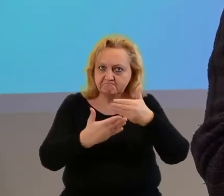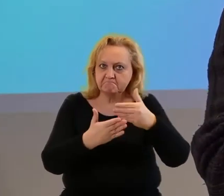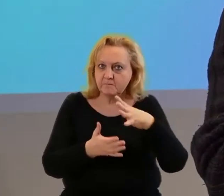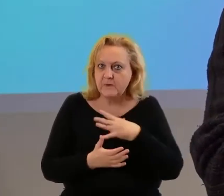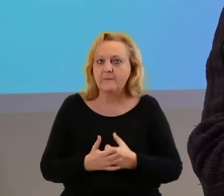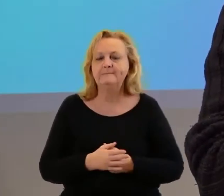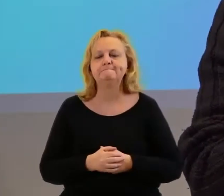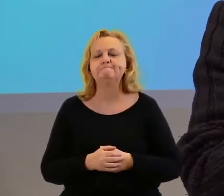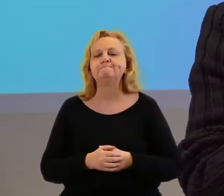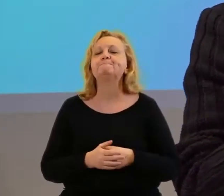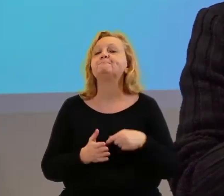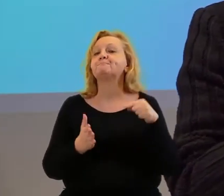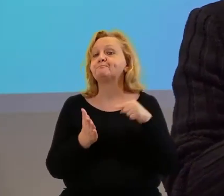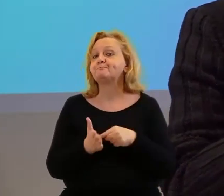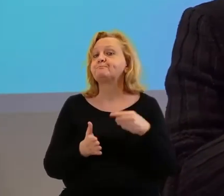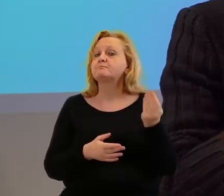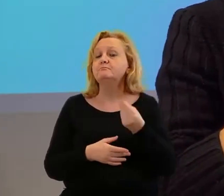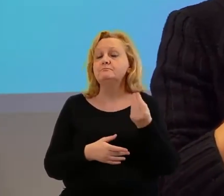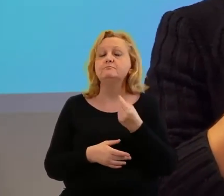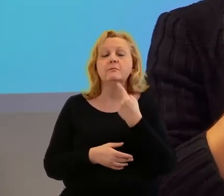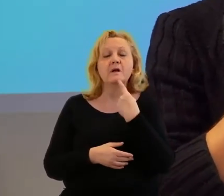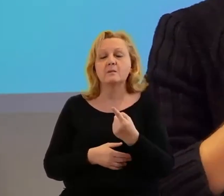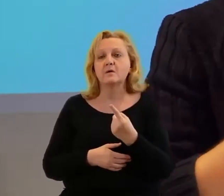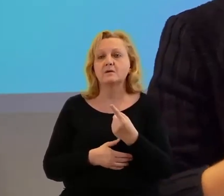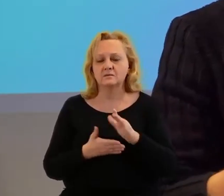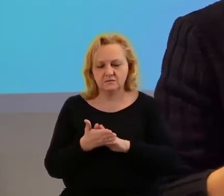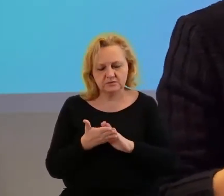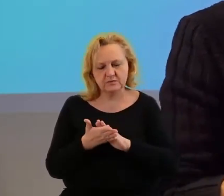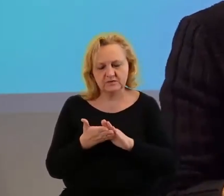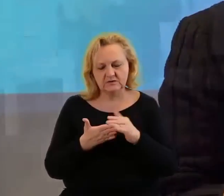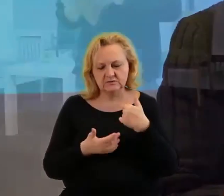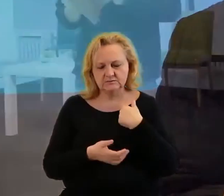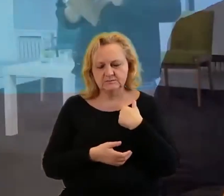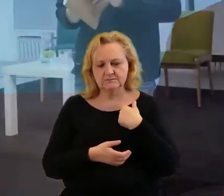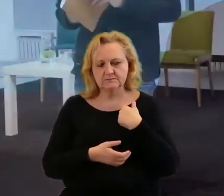To co, może dwa słowa powiem, przepraszam, ja sobie te notatki